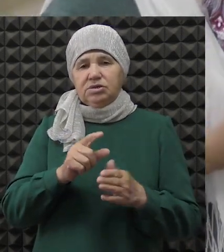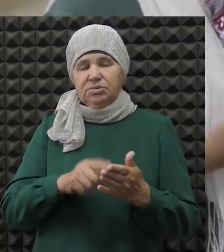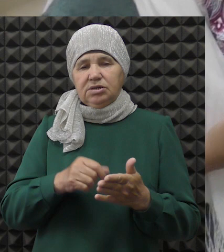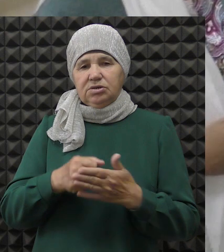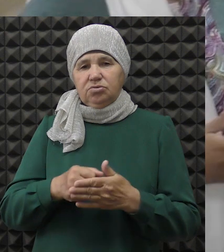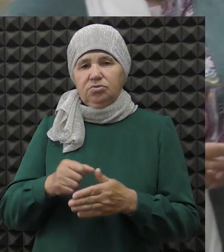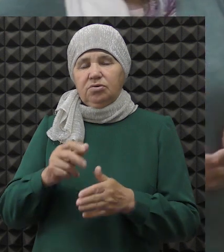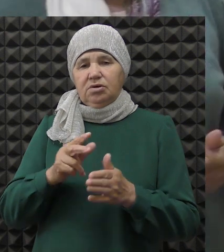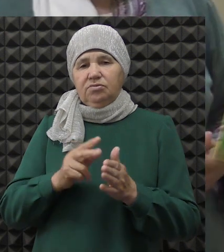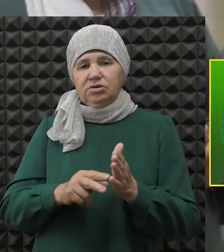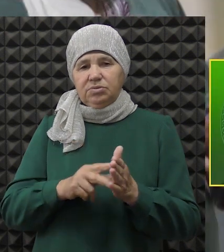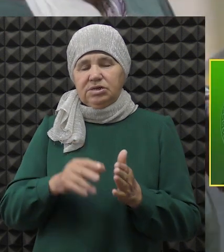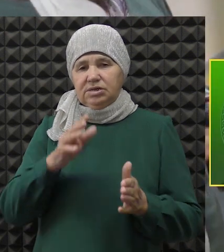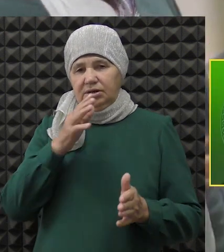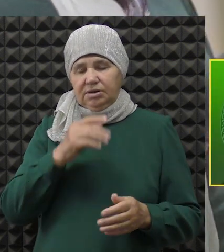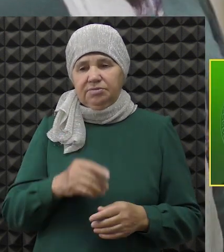учимся,